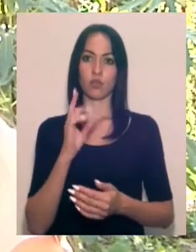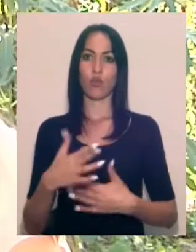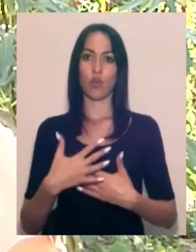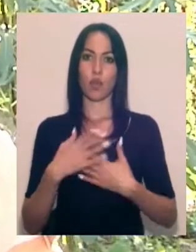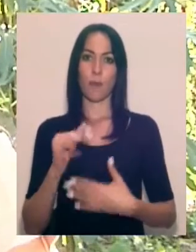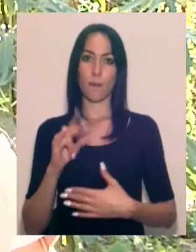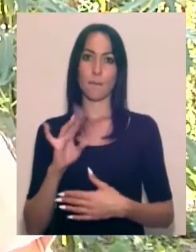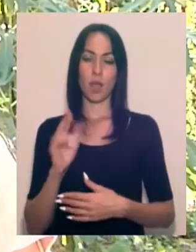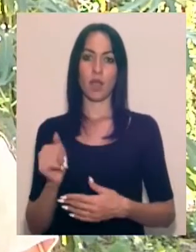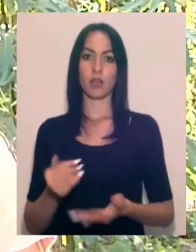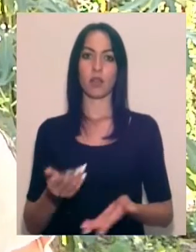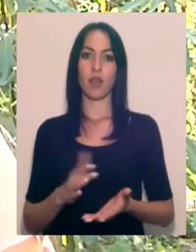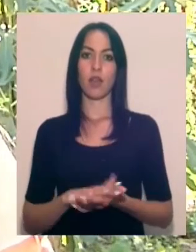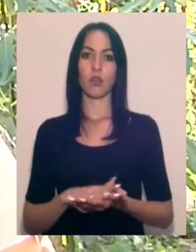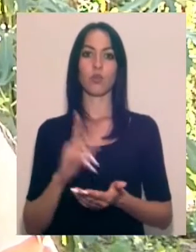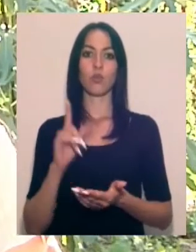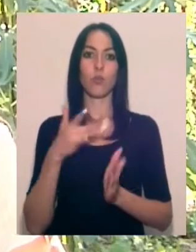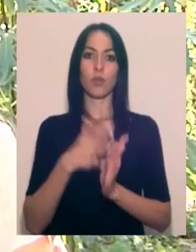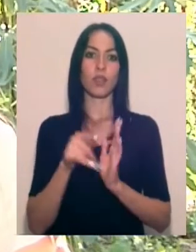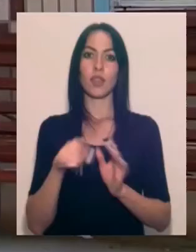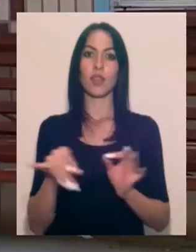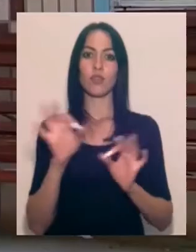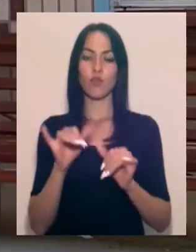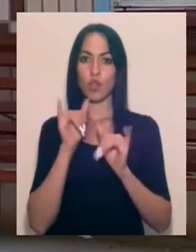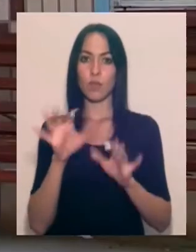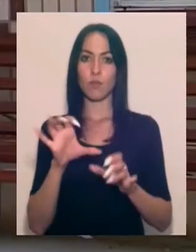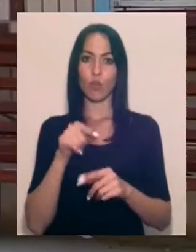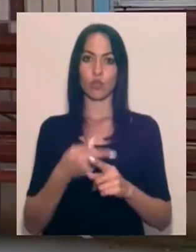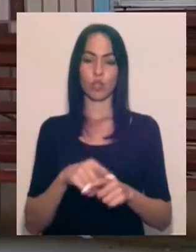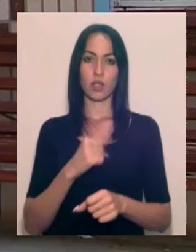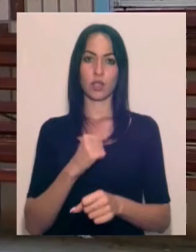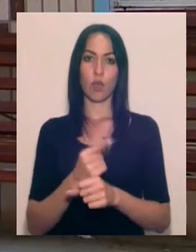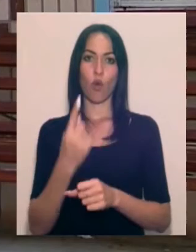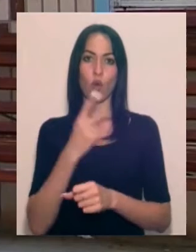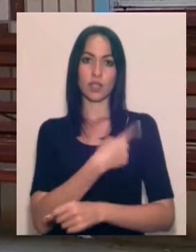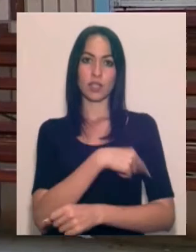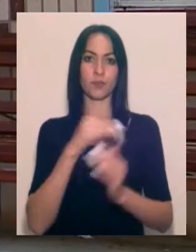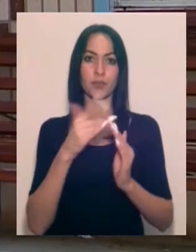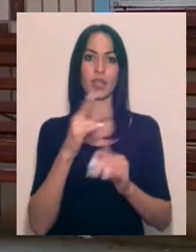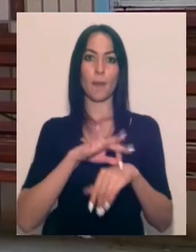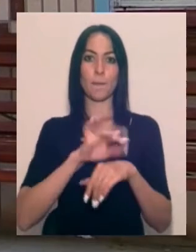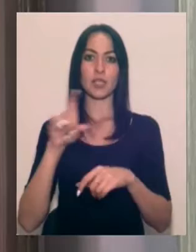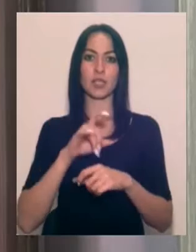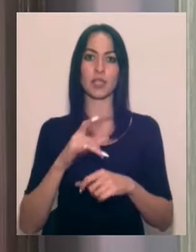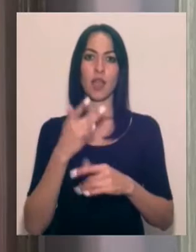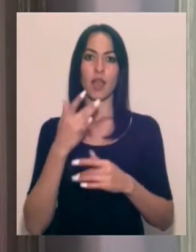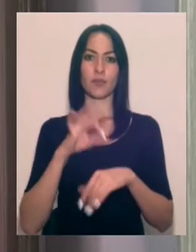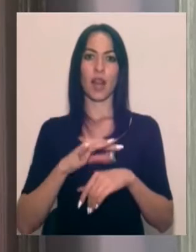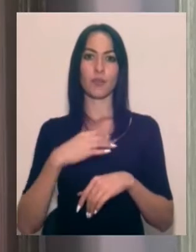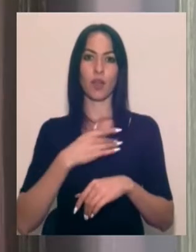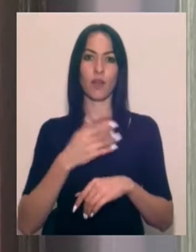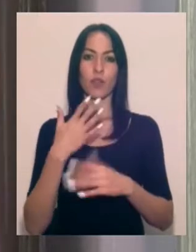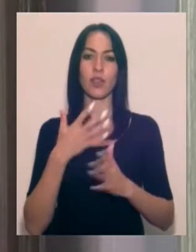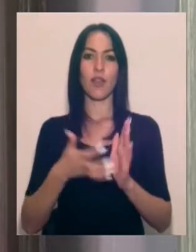ти розумієш, що ти нічого не можеш з цим поділати. Один з медзакладів, де пацієнтам з респіраторними хворобами не вистачає